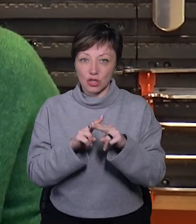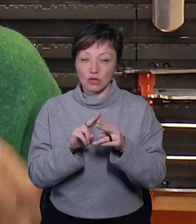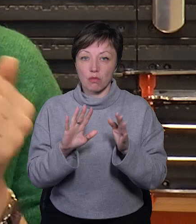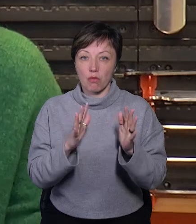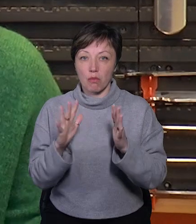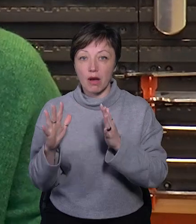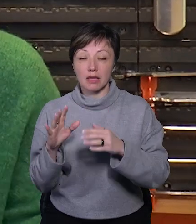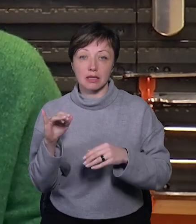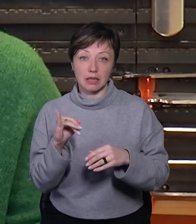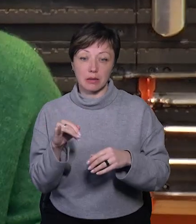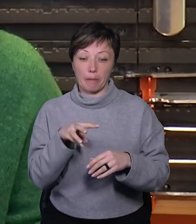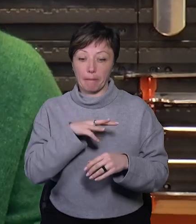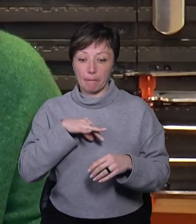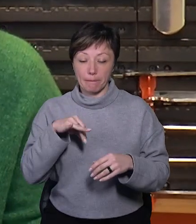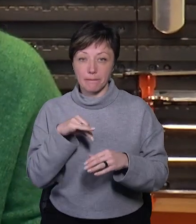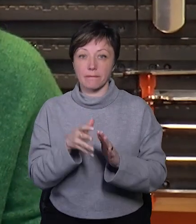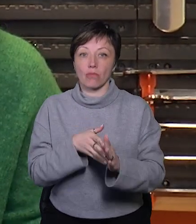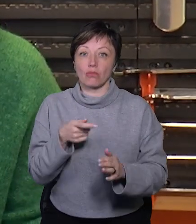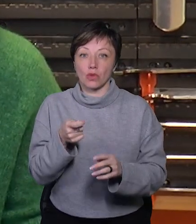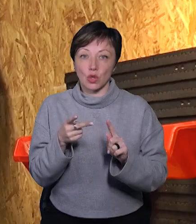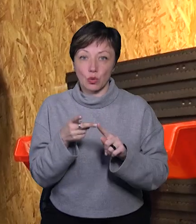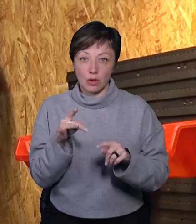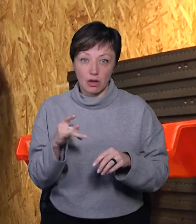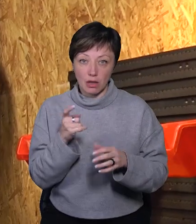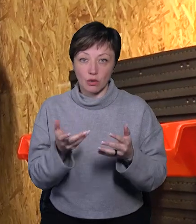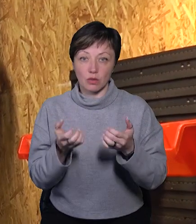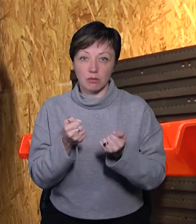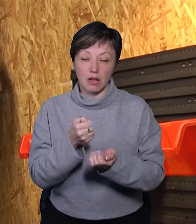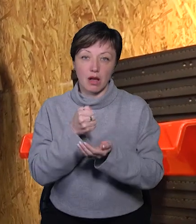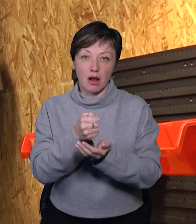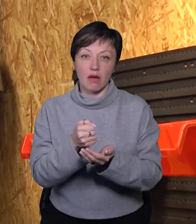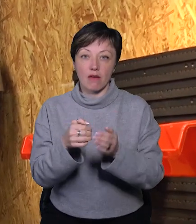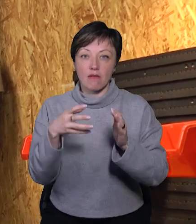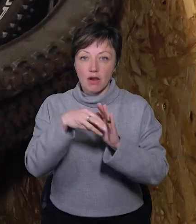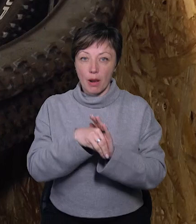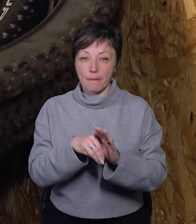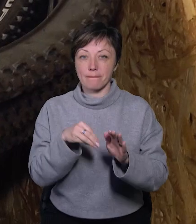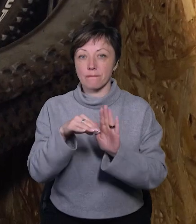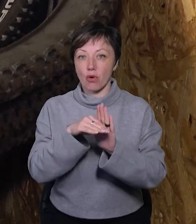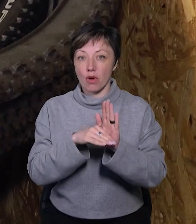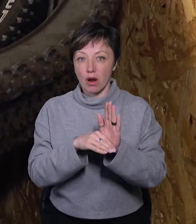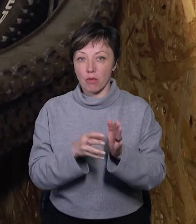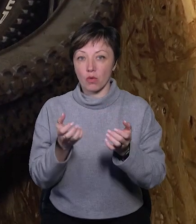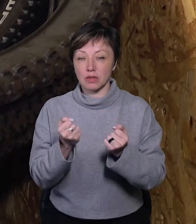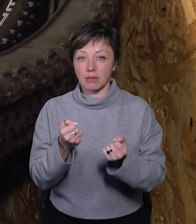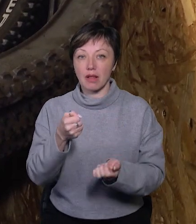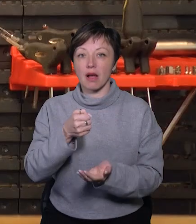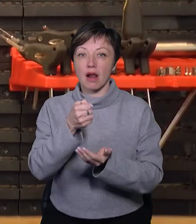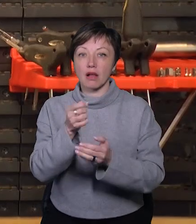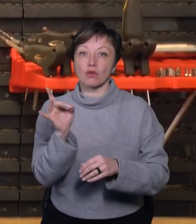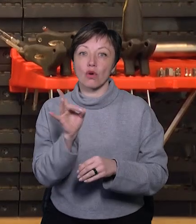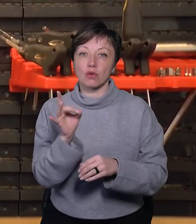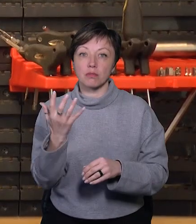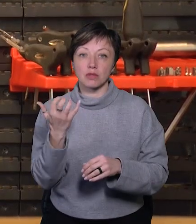-плані. І ми ще раз переподелись, і вже з другого разу ми отримали грант. У рамках програми «Є робота» отримали грант у розмірі 500 тисяч